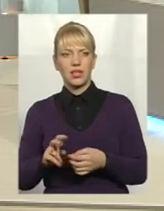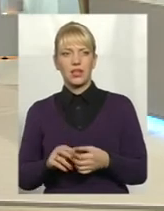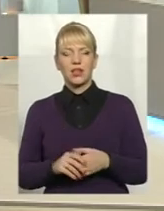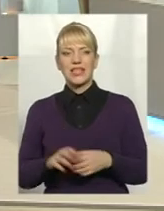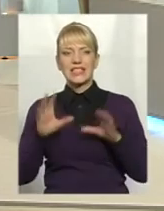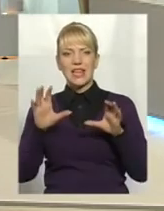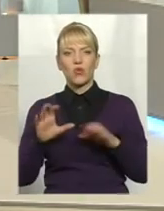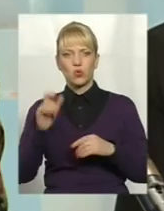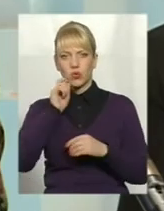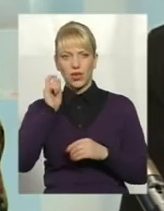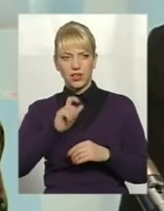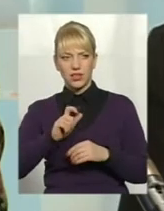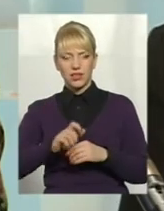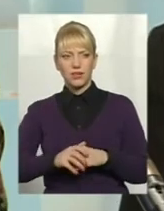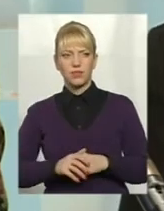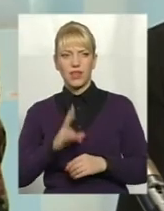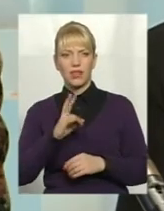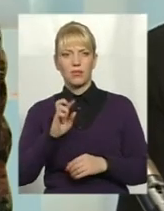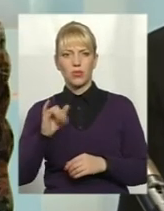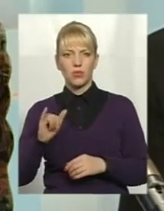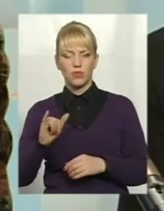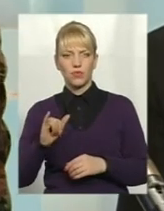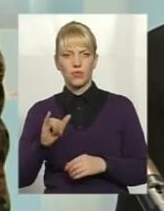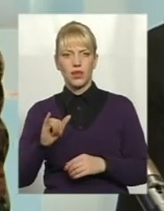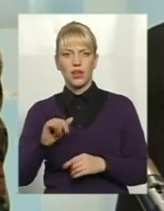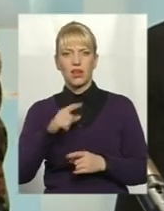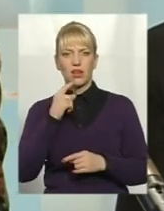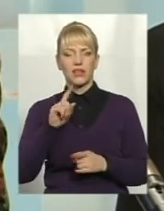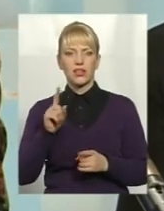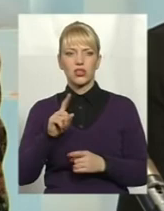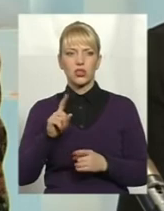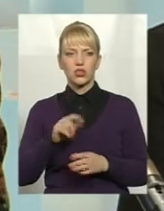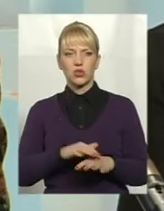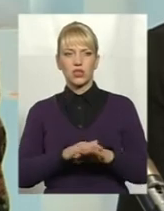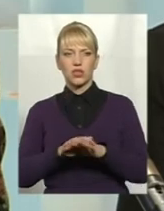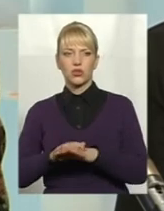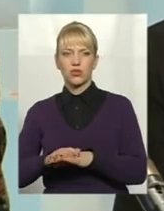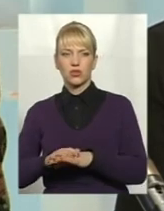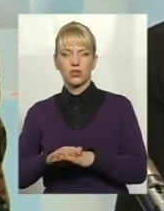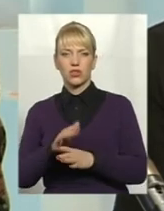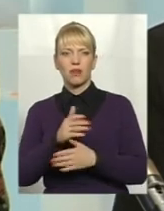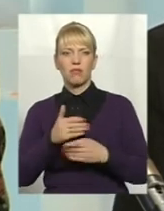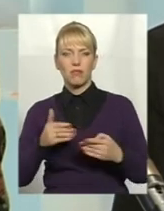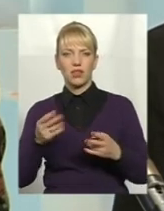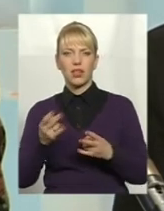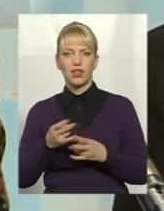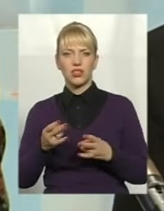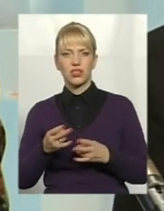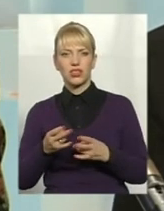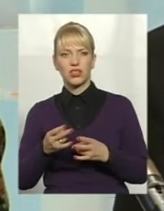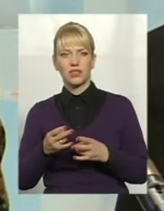Закон України, НБУ, Народного банку України, кажуть, що надходження, ми маємо ввалюти,